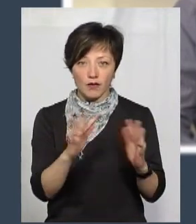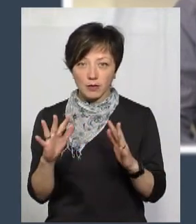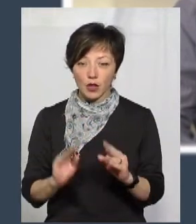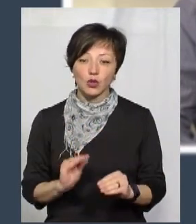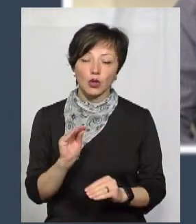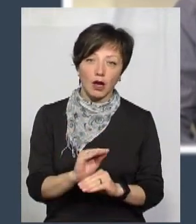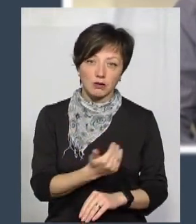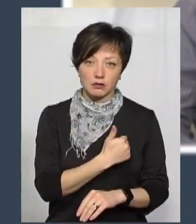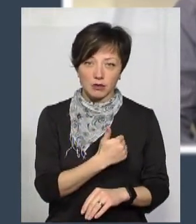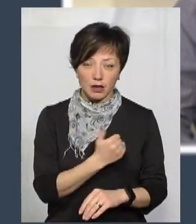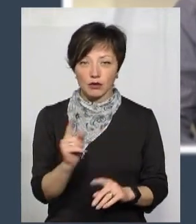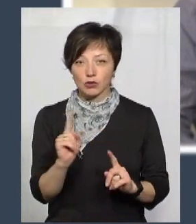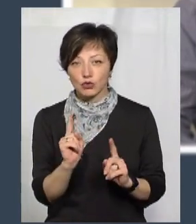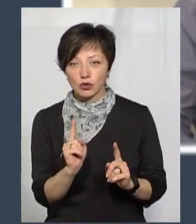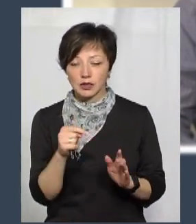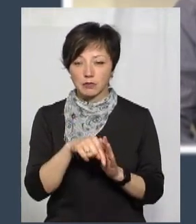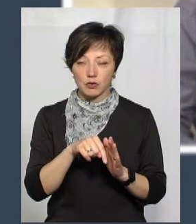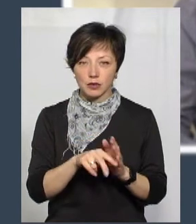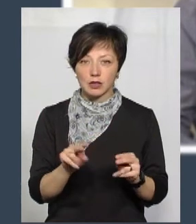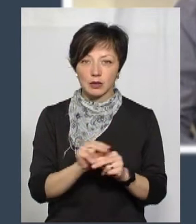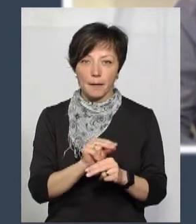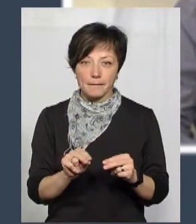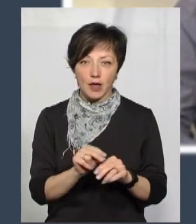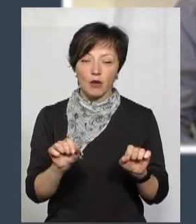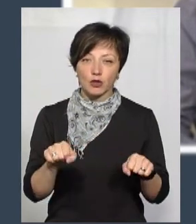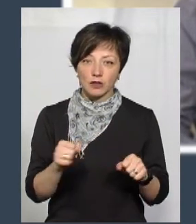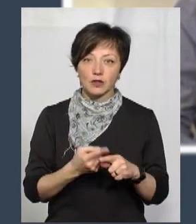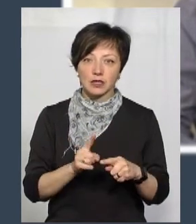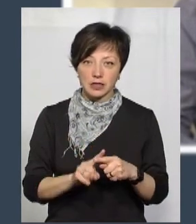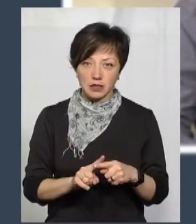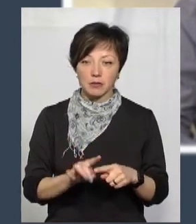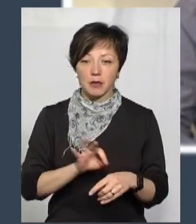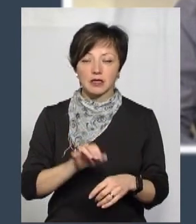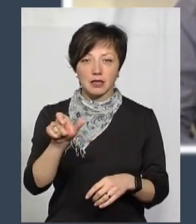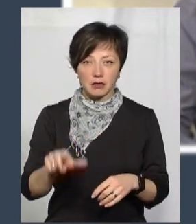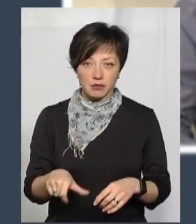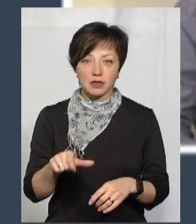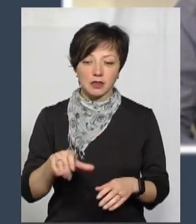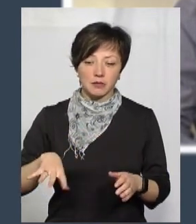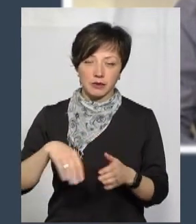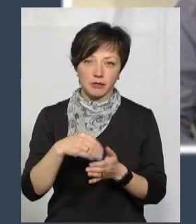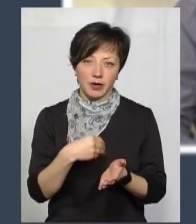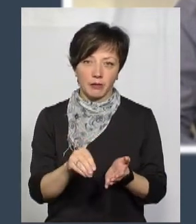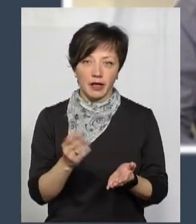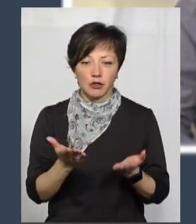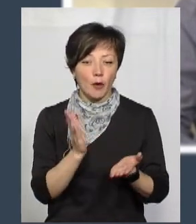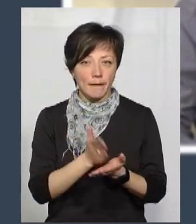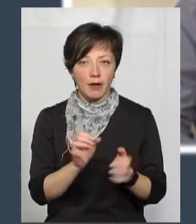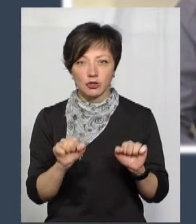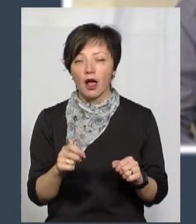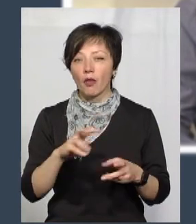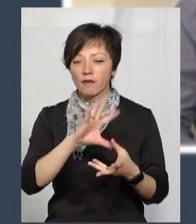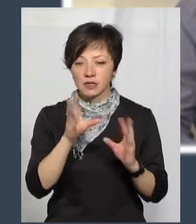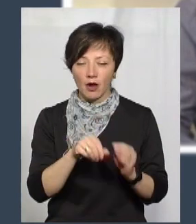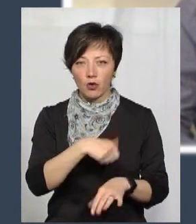дещо додати, можливо, якесь симптоматичної терапії, то, можливо, такий пацієнт міг би і придбати, якщо має можливість,